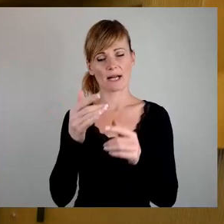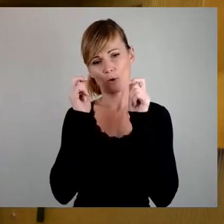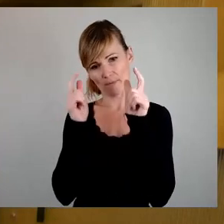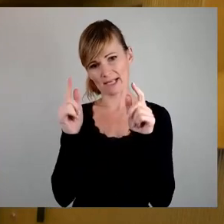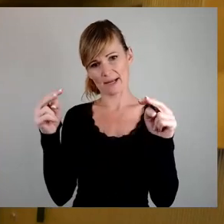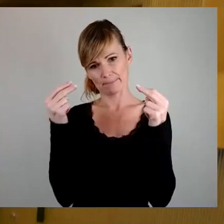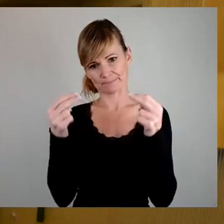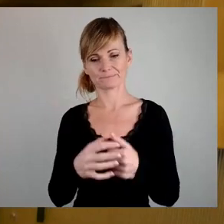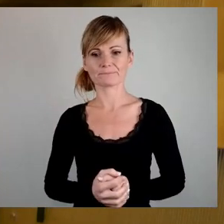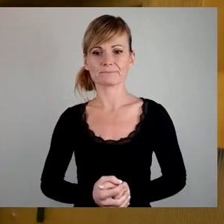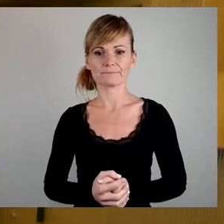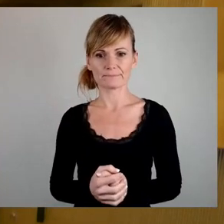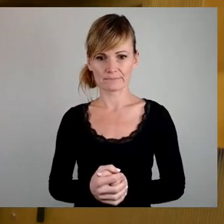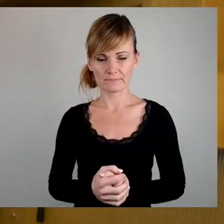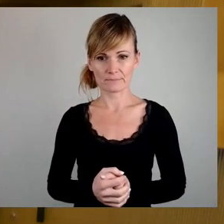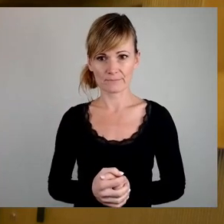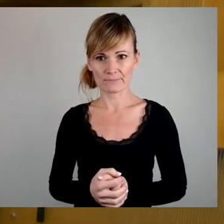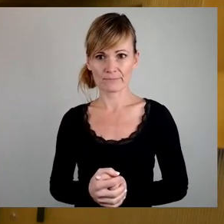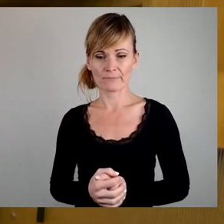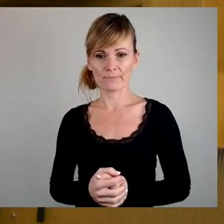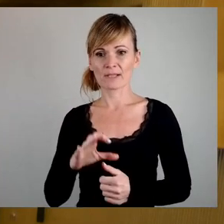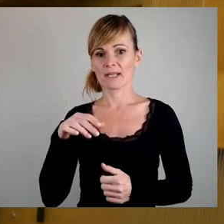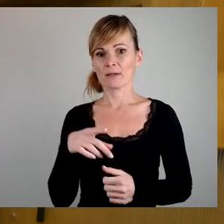Wir setzen fort mit der CDU-Fraktion. Herr Krüger, bitte schön.